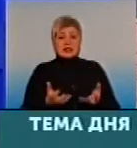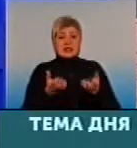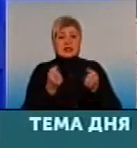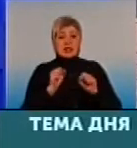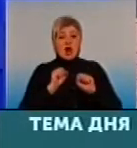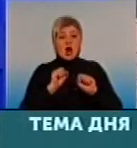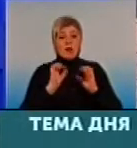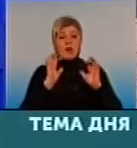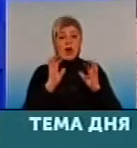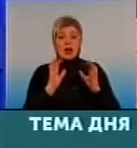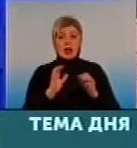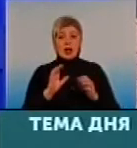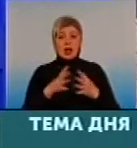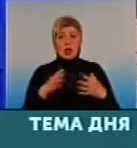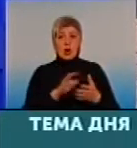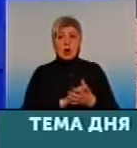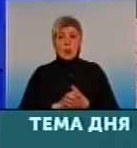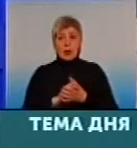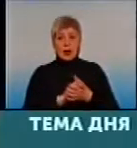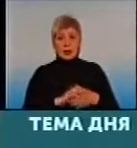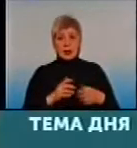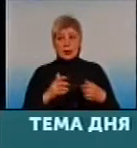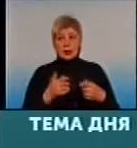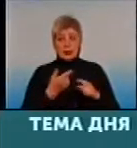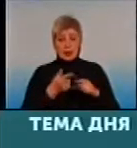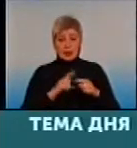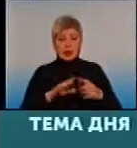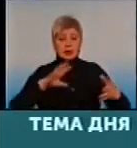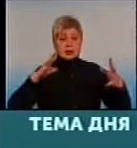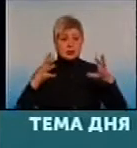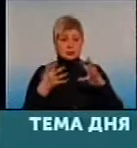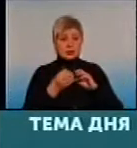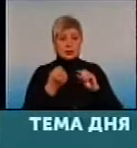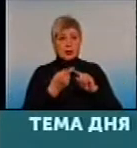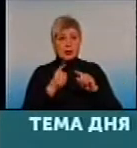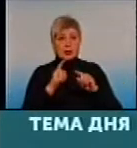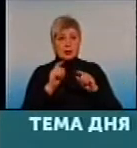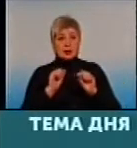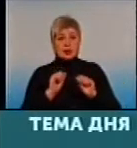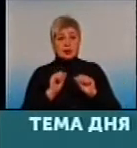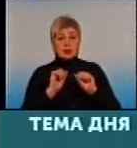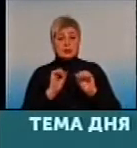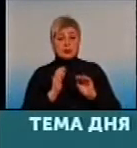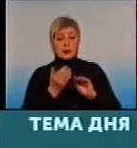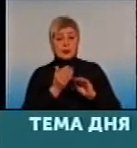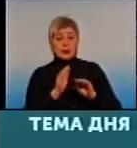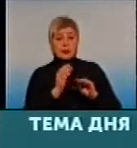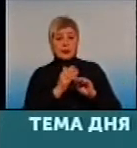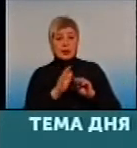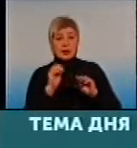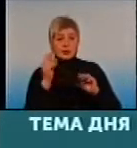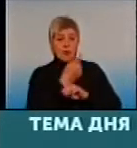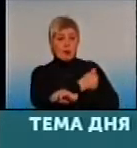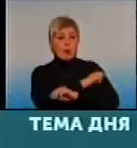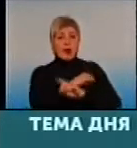-то сумму, да, ну, не из своего кармана, а государство за тебя платит. И эта сумма идет в заклад. Поэтому же и весь смысл в том,